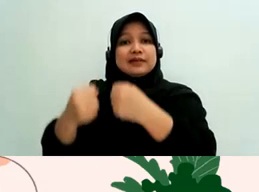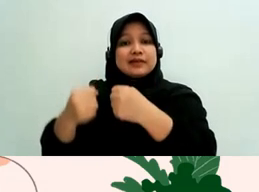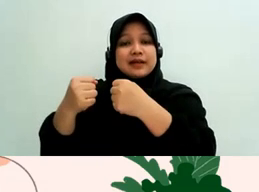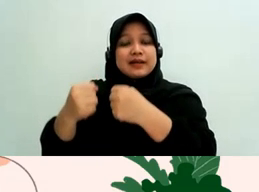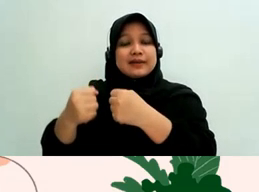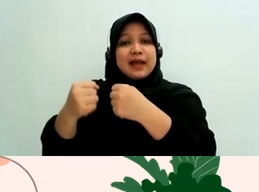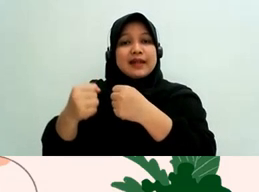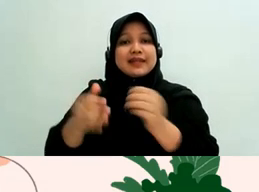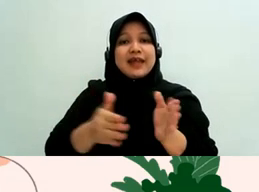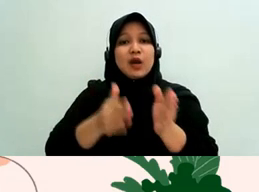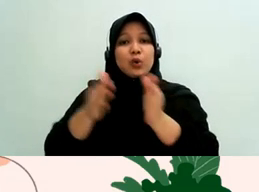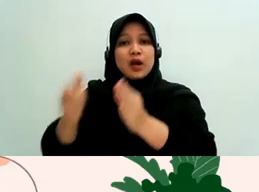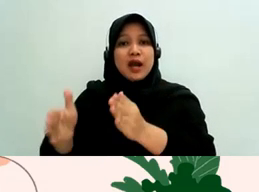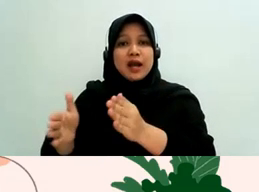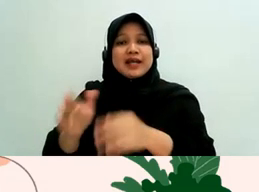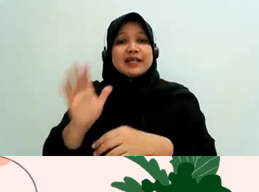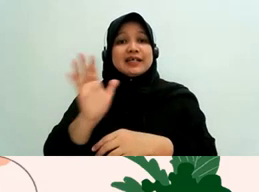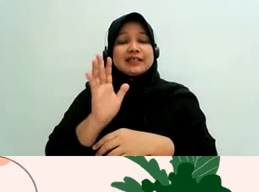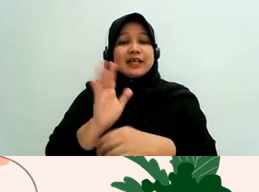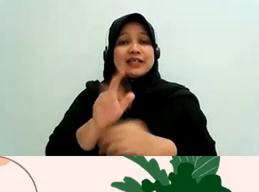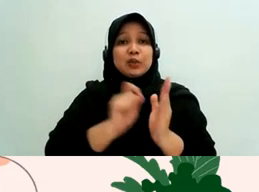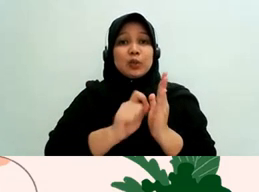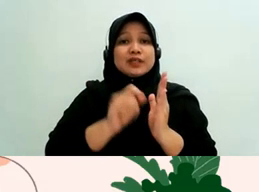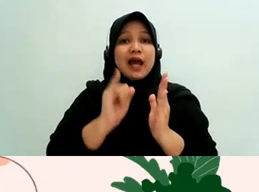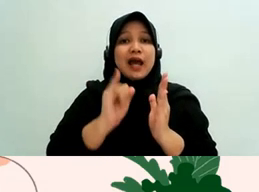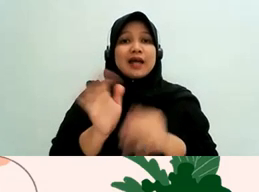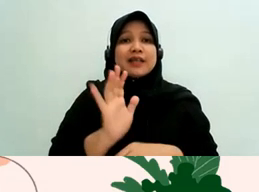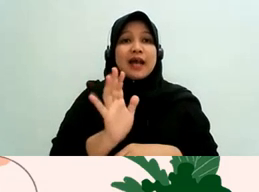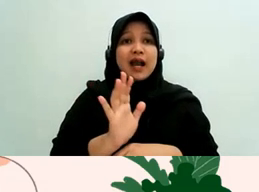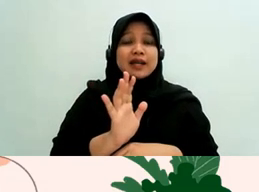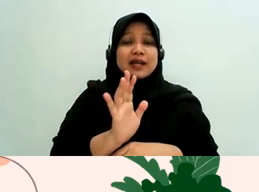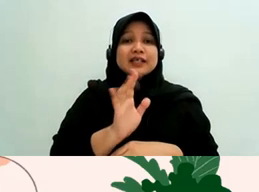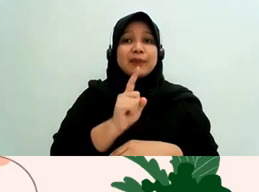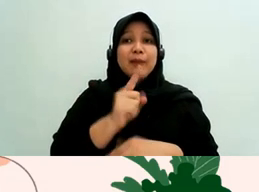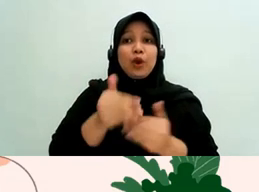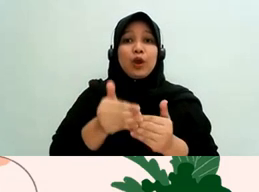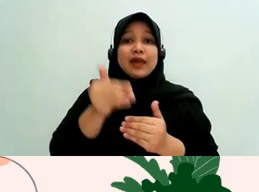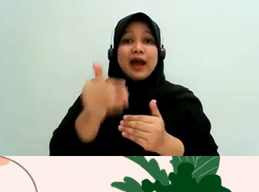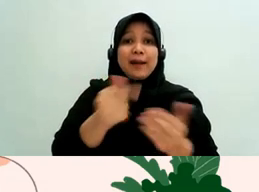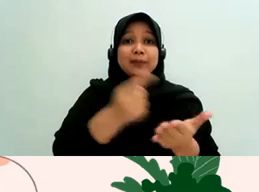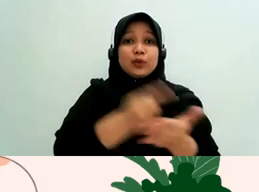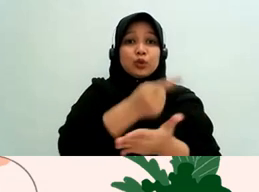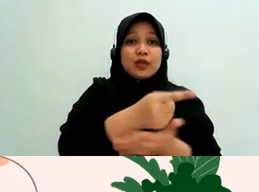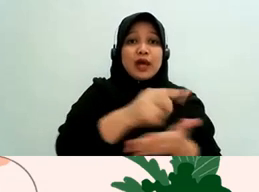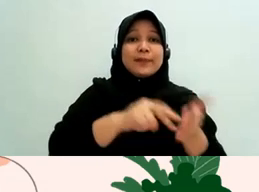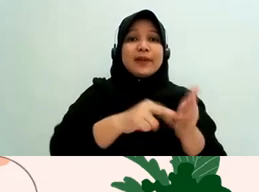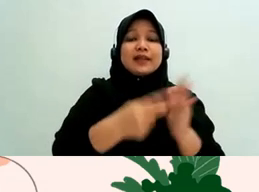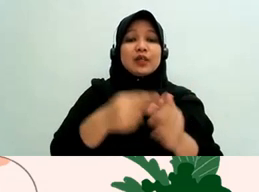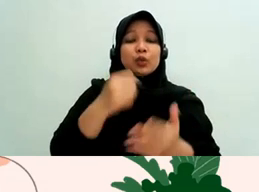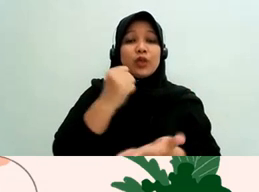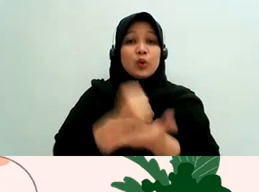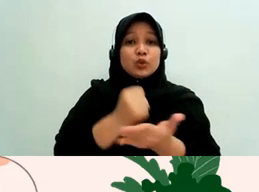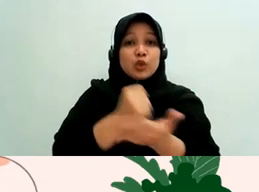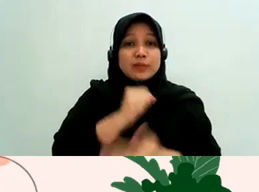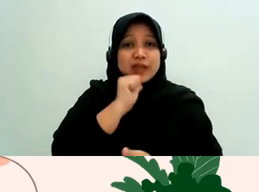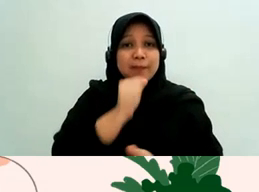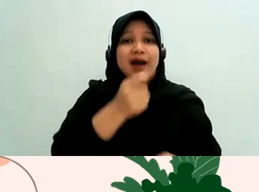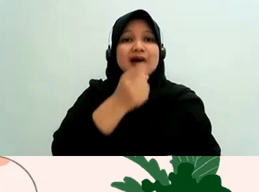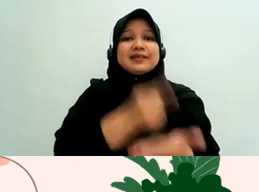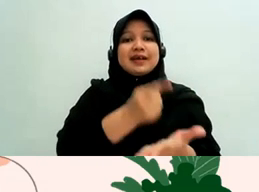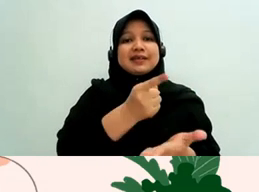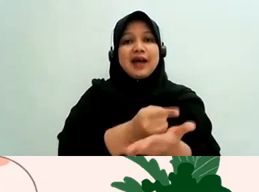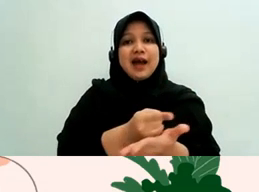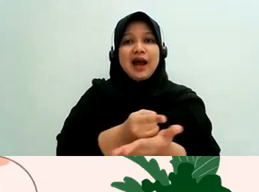kewenangan penahanannya sudah bukan lagi di pihak kepolisian tapi sudah pindah ke kejaksaan jadi itu adalah